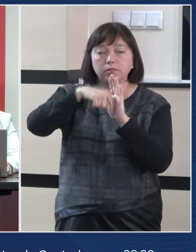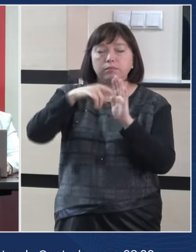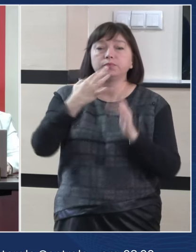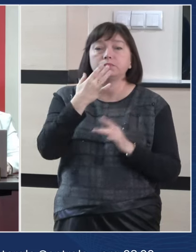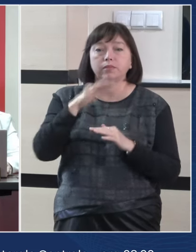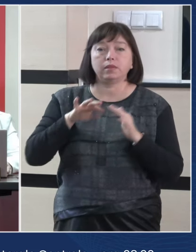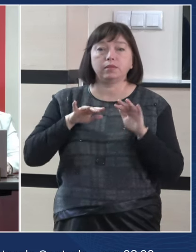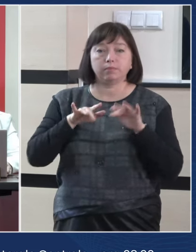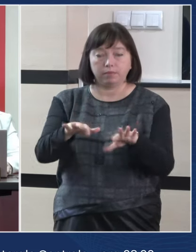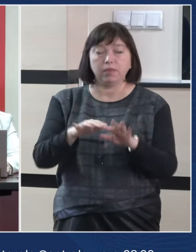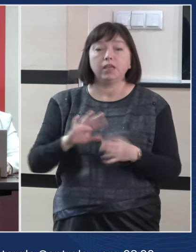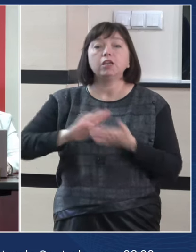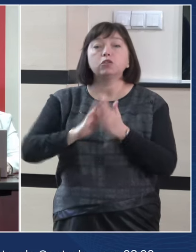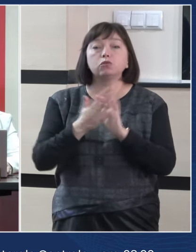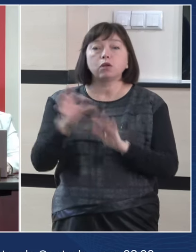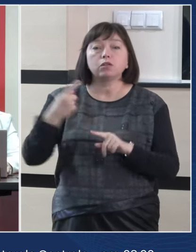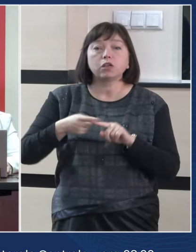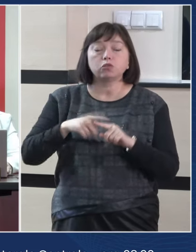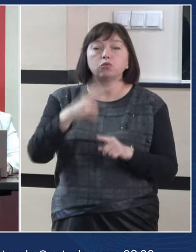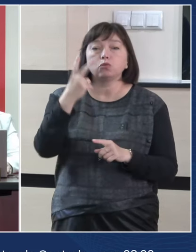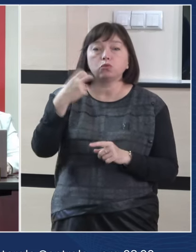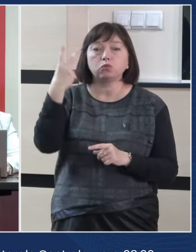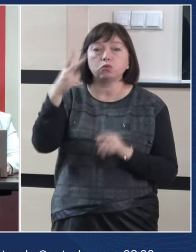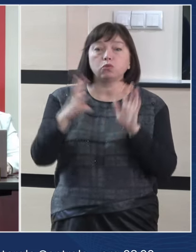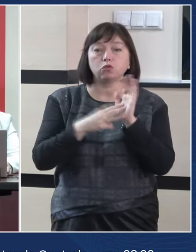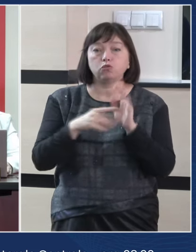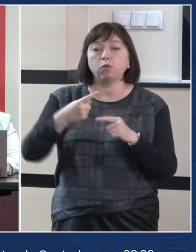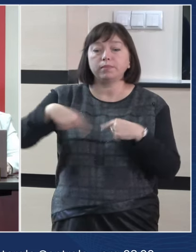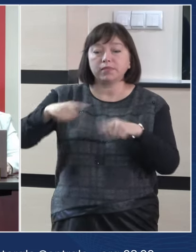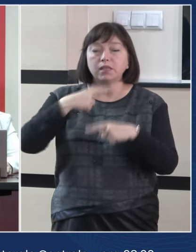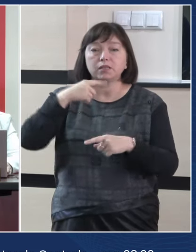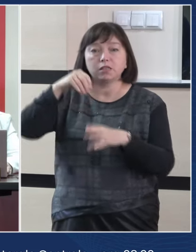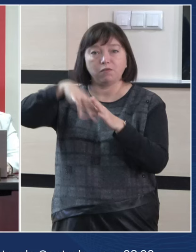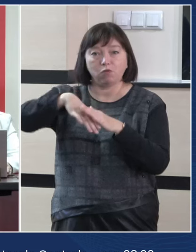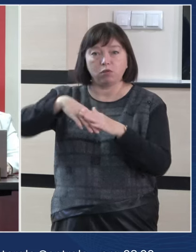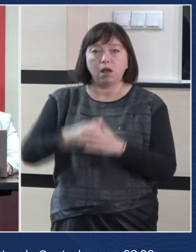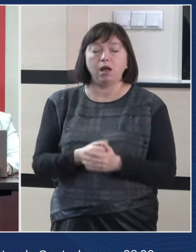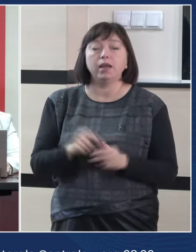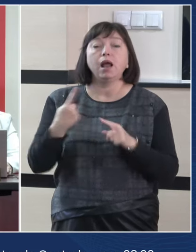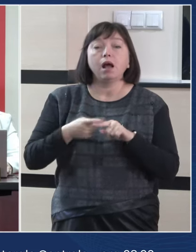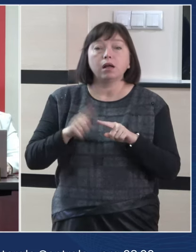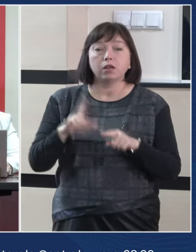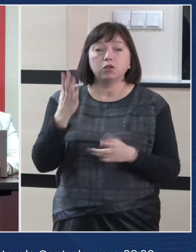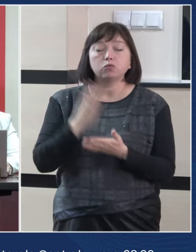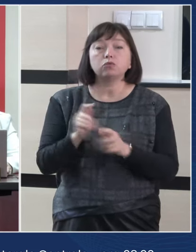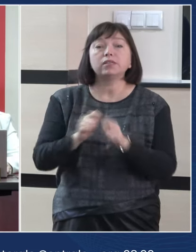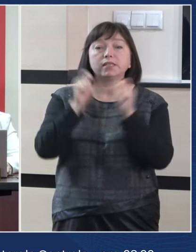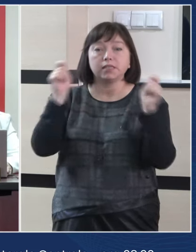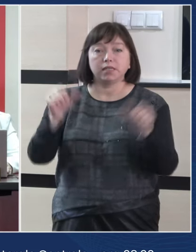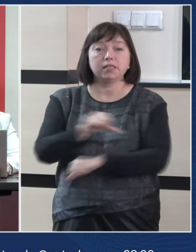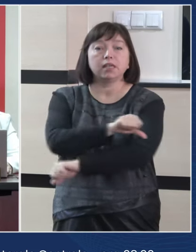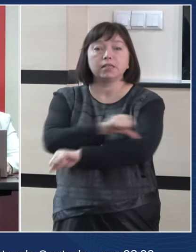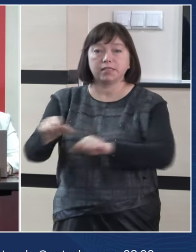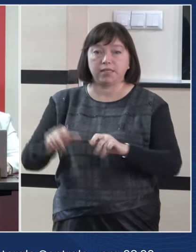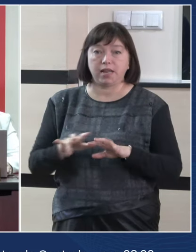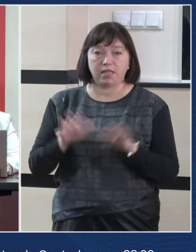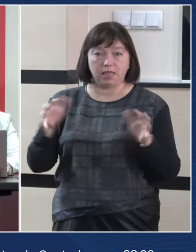privind situația celor 228 de secții de votare deschise în străinătate.